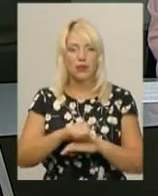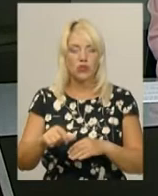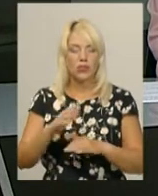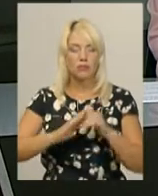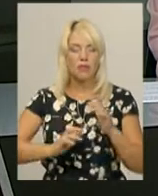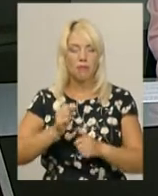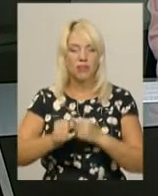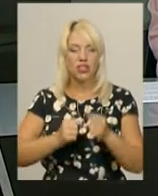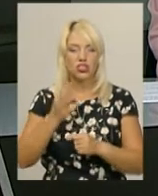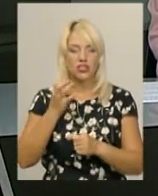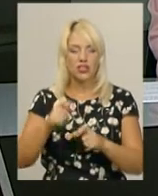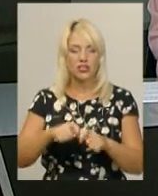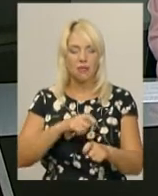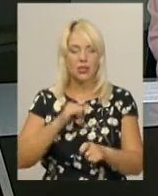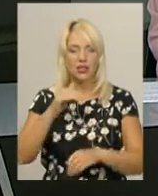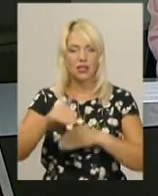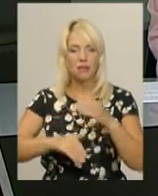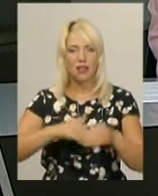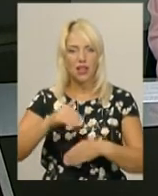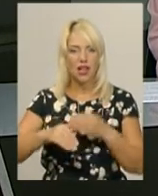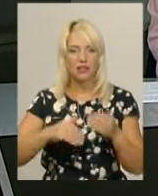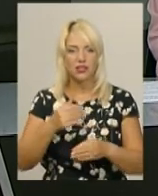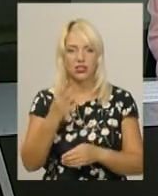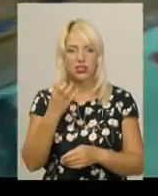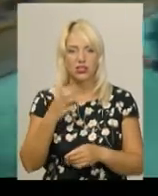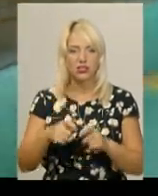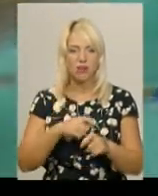400 метрів та плавані на 50 метрів стилем кріль.